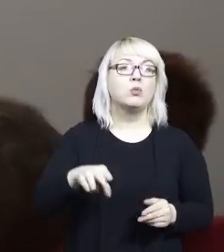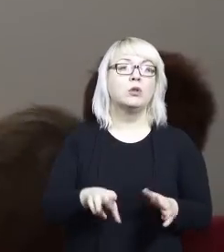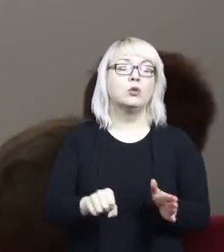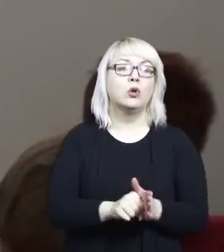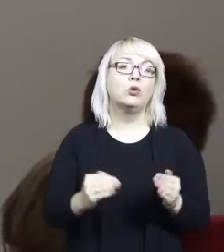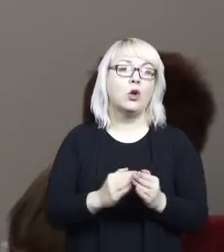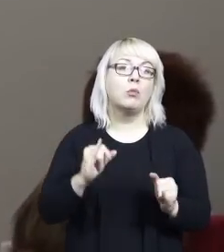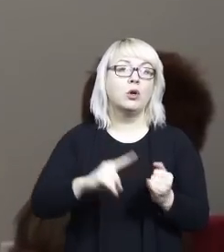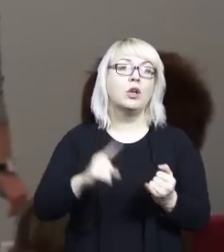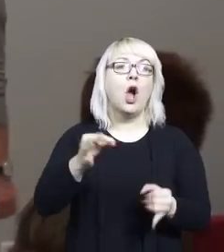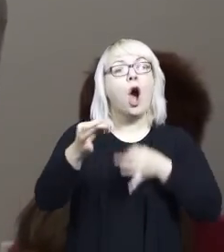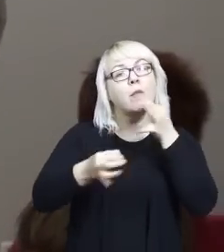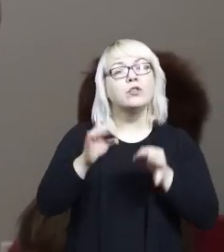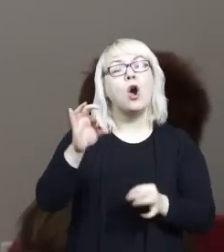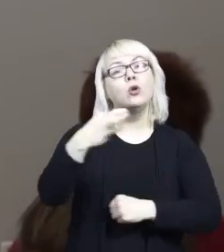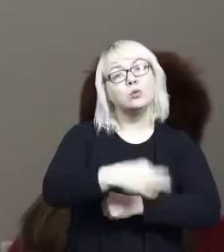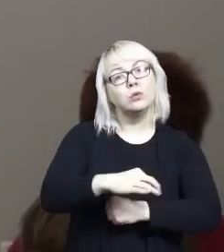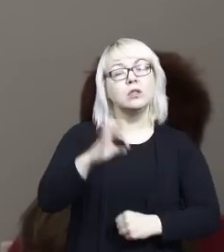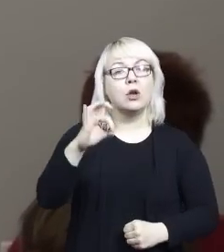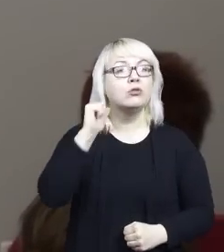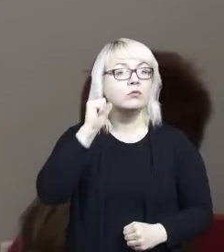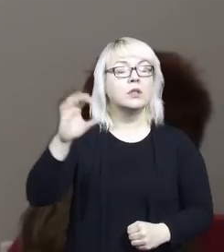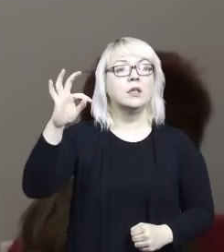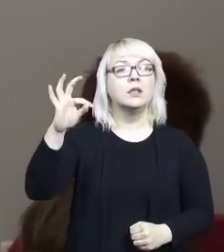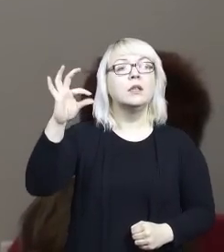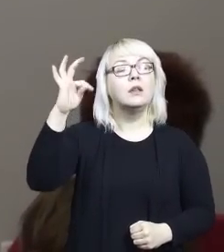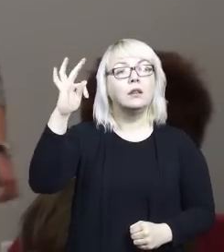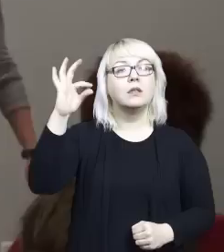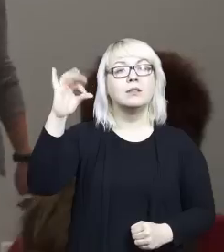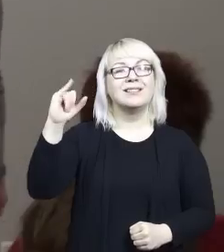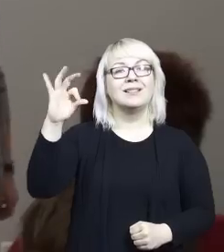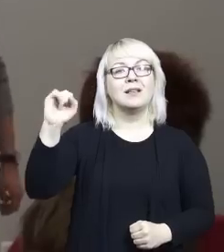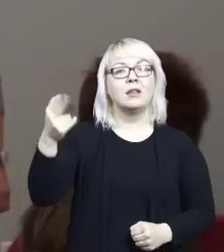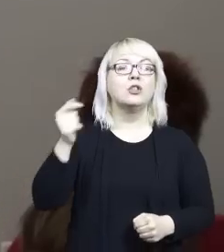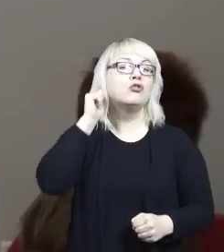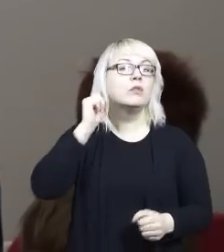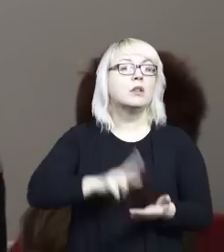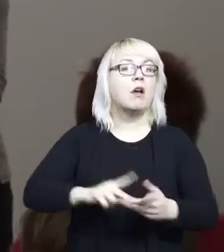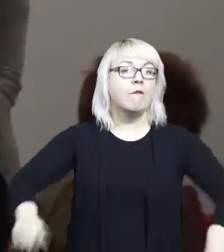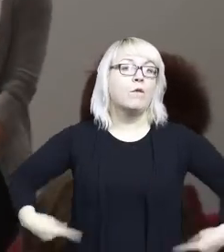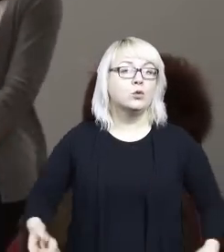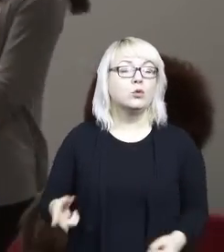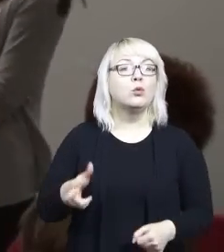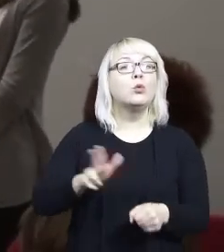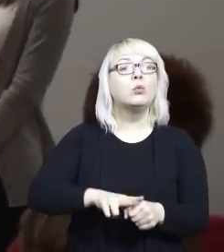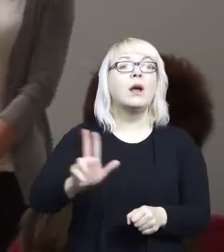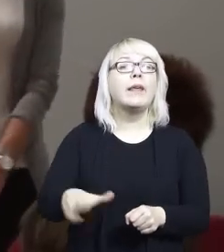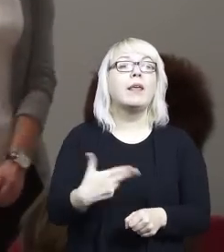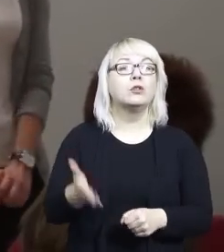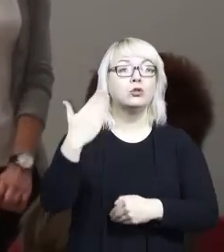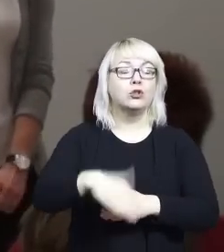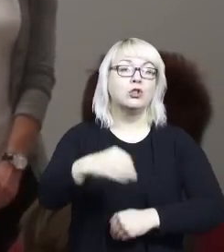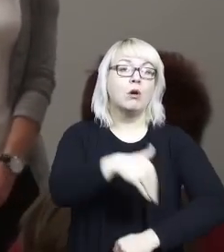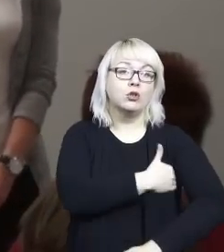studence, o tisanie. Dziewczynie na wózku, która kiedy skończyła szkołę, to